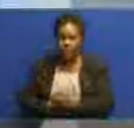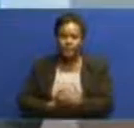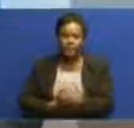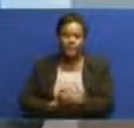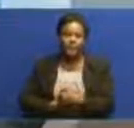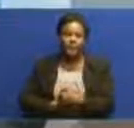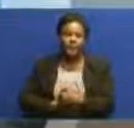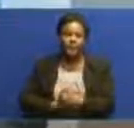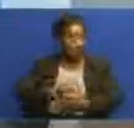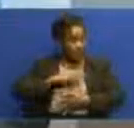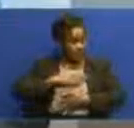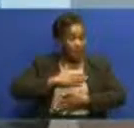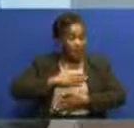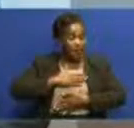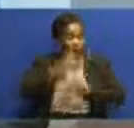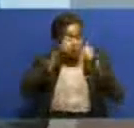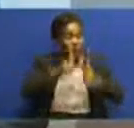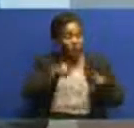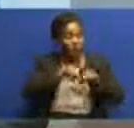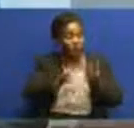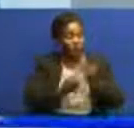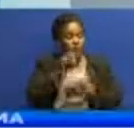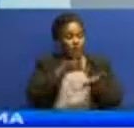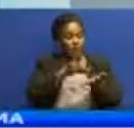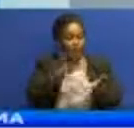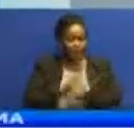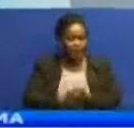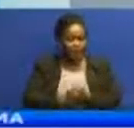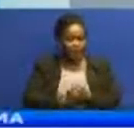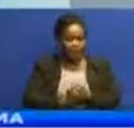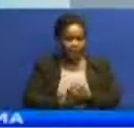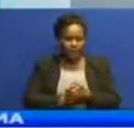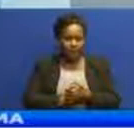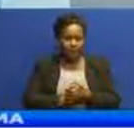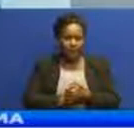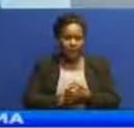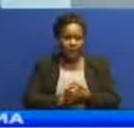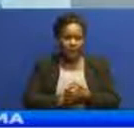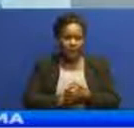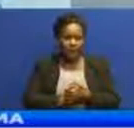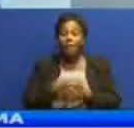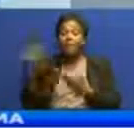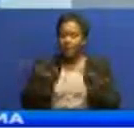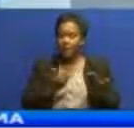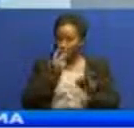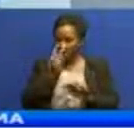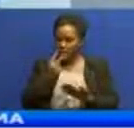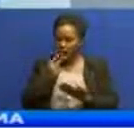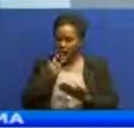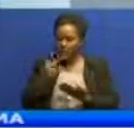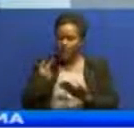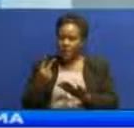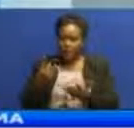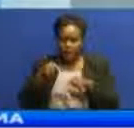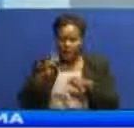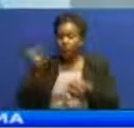Aksante Ana Mwasioke na po Alphonse kwa kunikabithi kijiti kutoka hapo jijini Darislam. Karibu sana mtazamaji kutoka hapa jijini